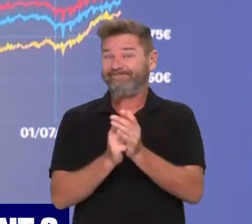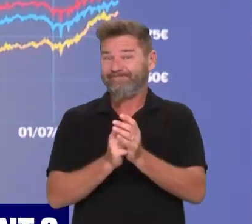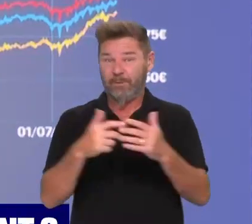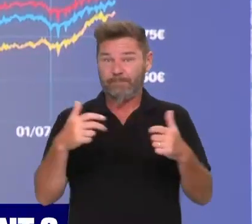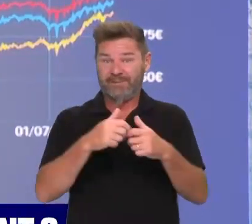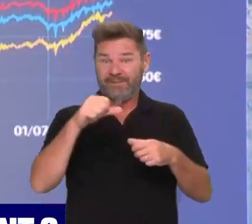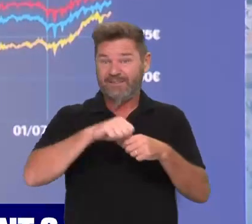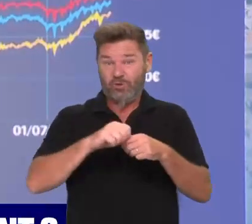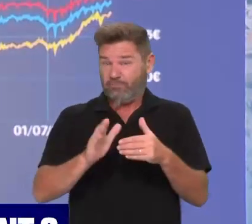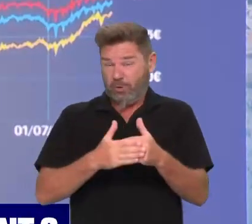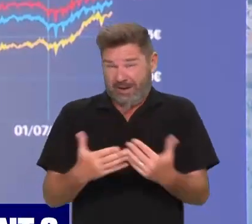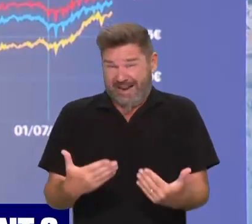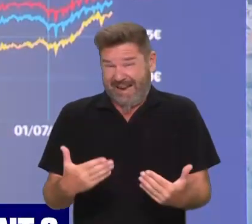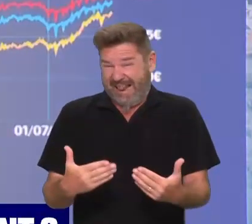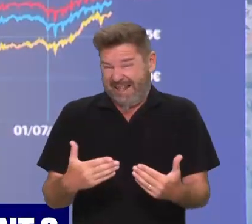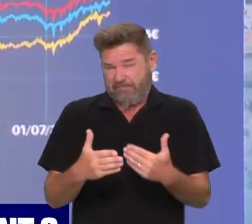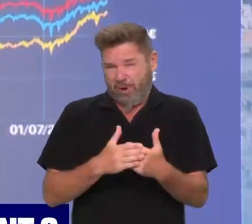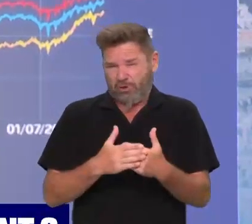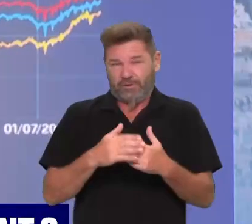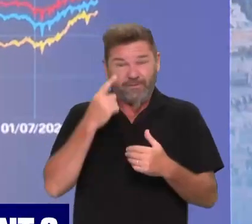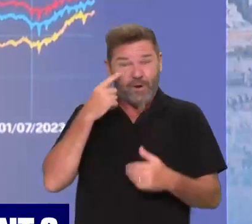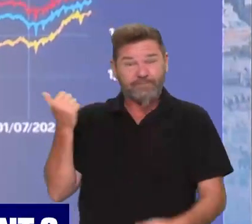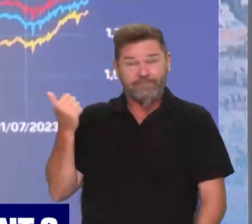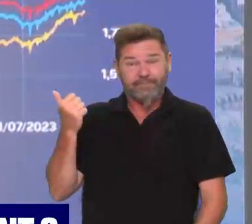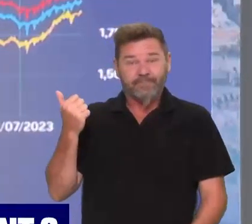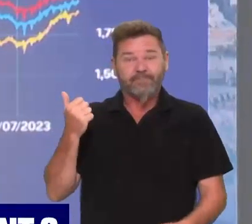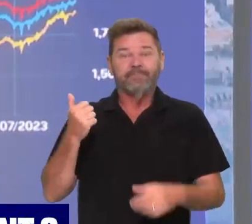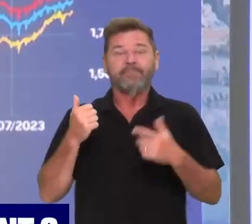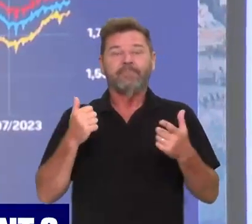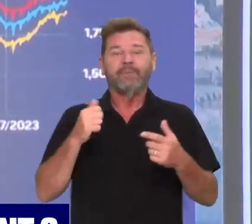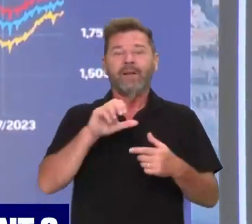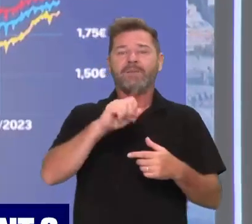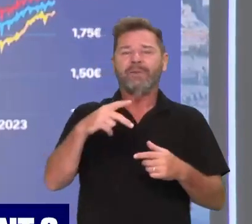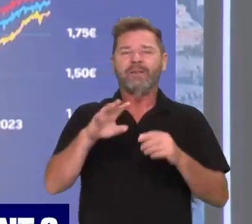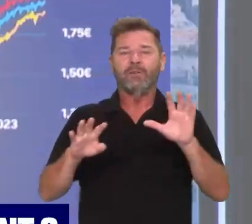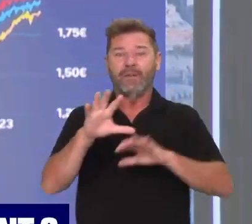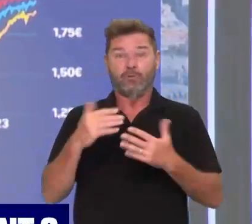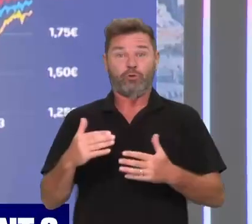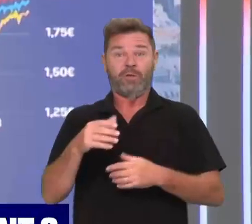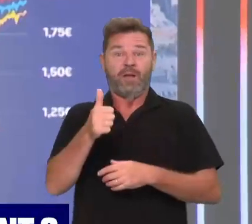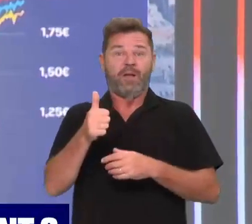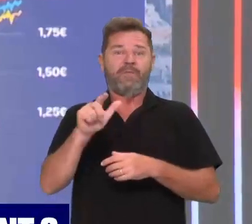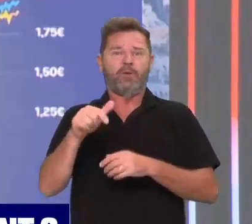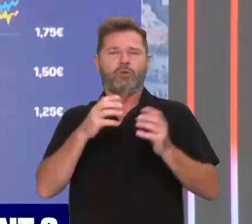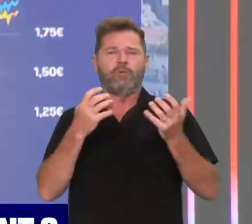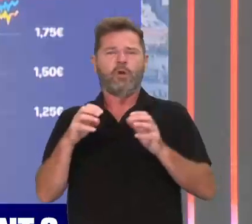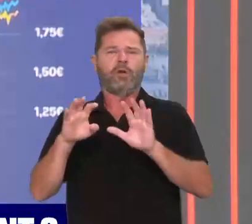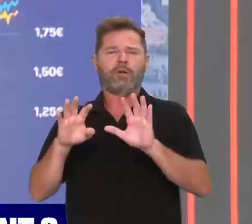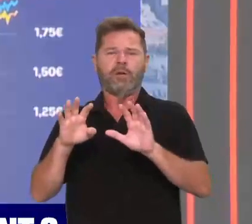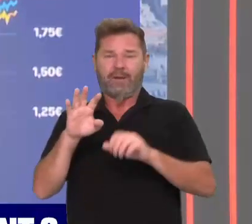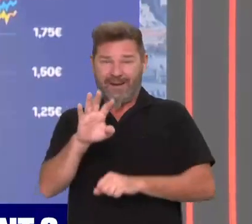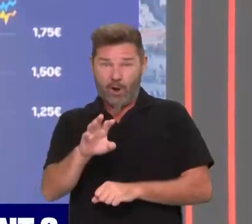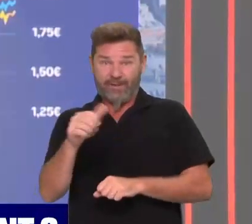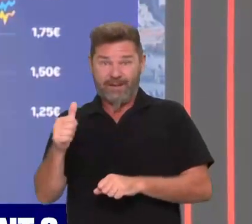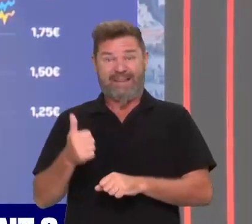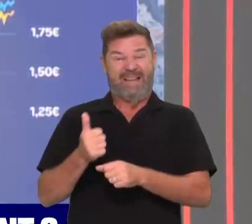étaient sensiblement les mêmes qu'actuellement. Regardez un exemple, le samplon 95, aujourd'hui il est à 1,941 C'est la courbe bleue. L'année dernière on